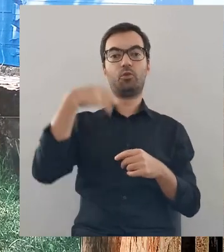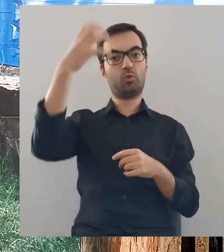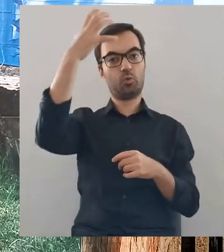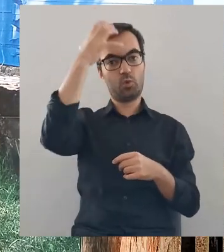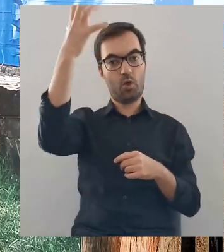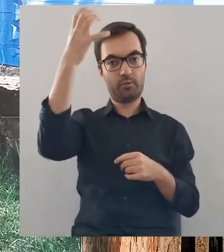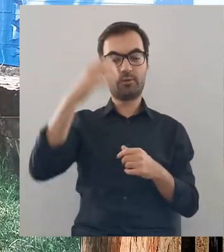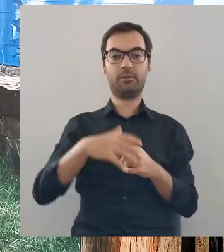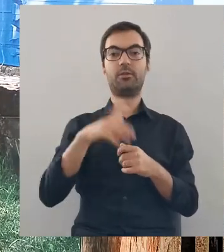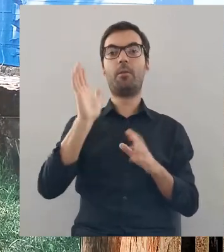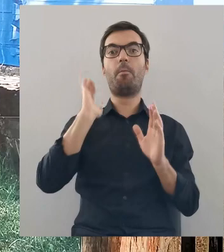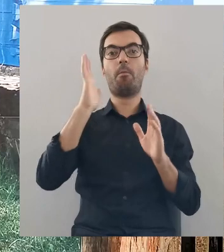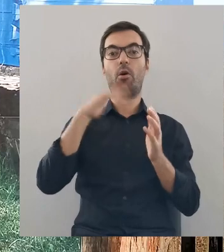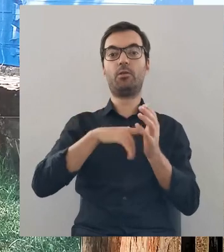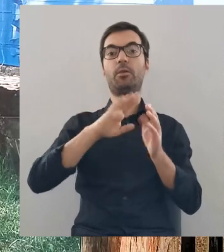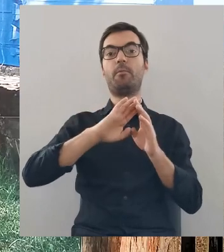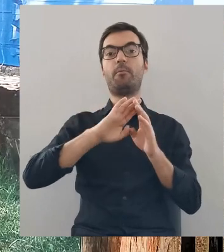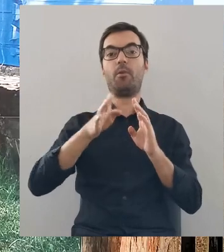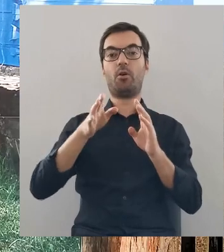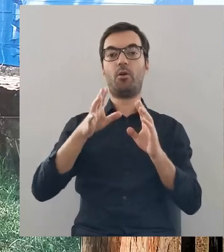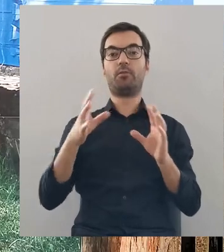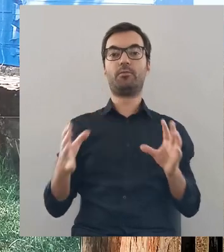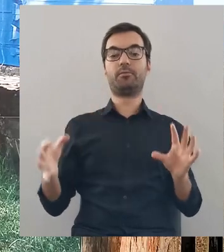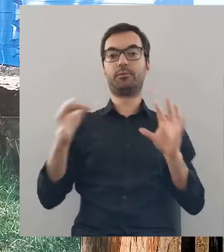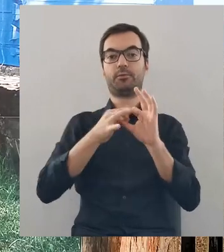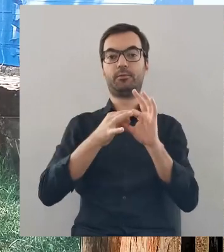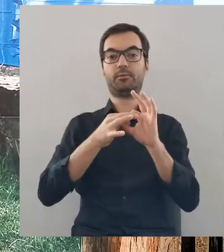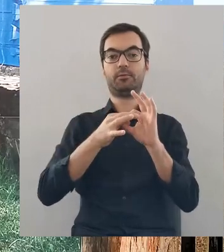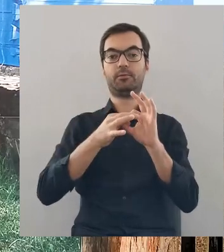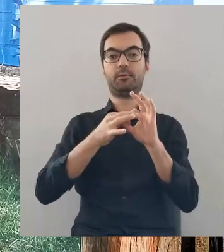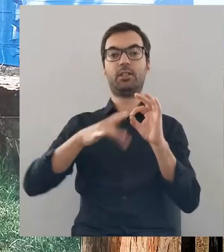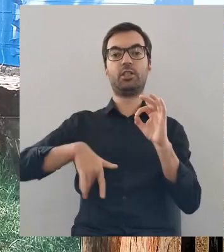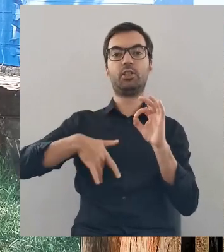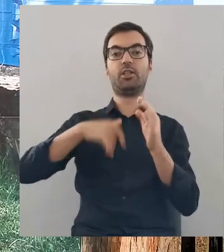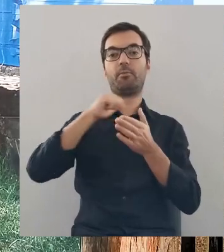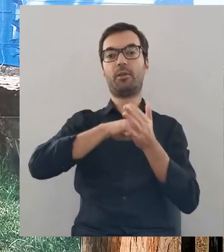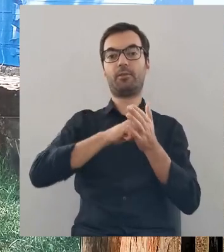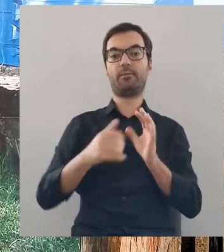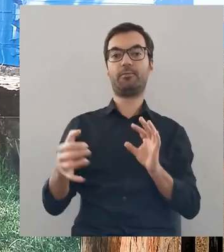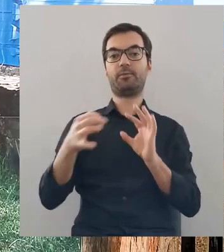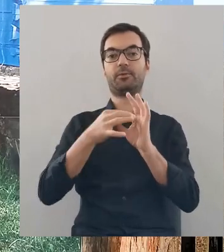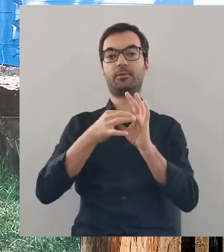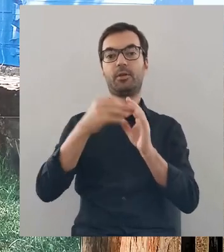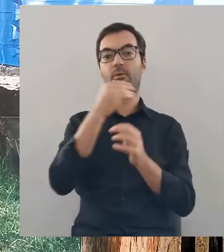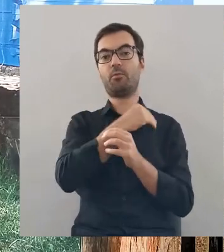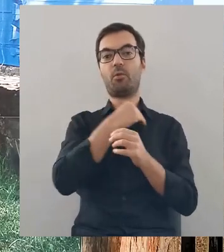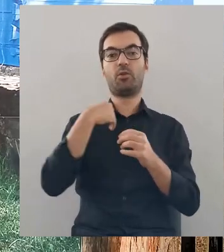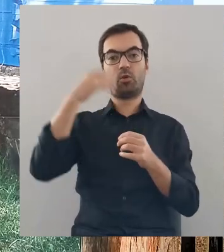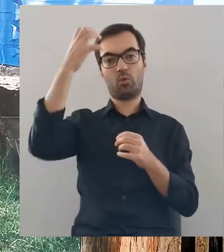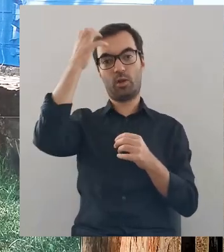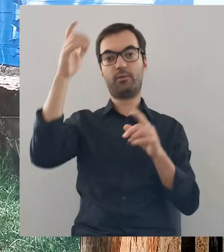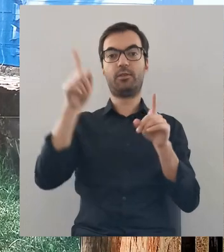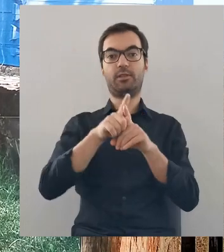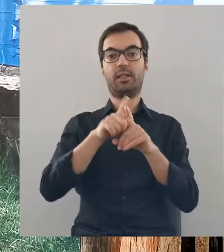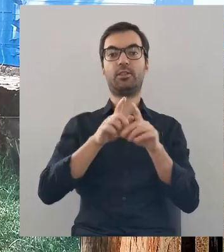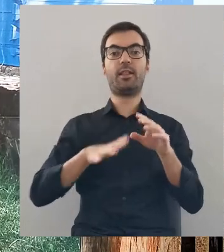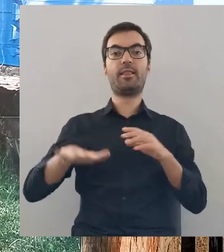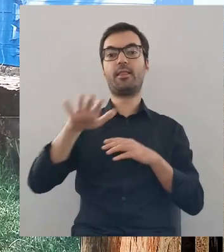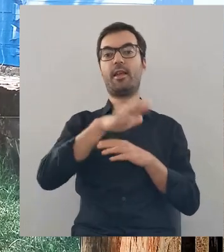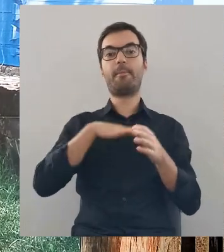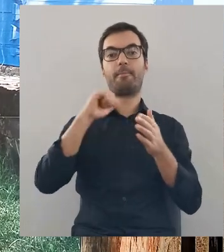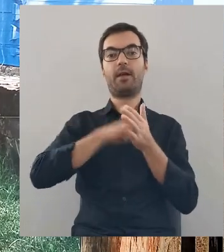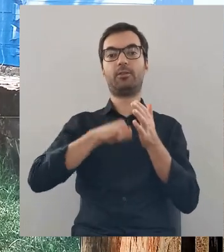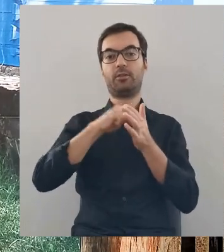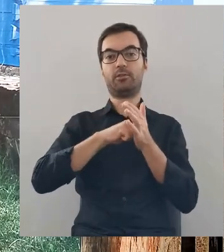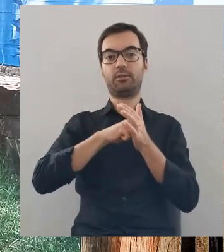polscy królowie, którzy później już po inkorporacji, czyli przyłączeniu księstwa mazowieckiego do korony polskiej, również